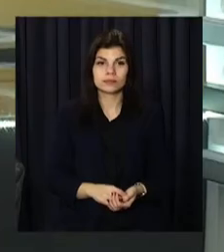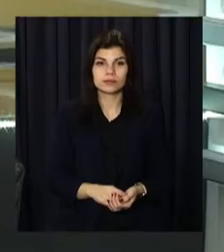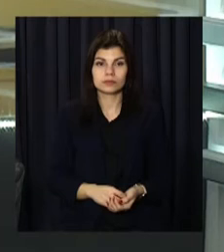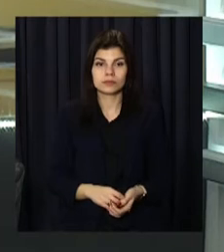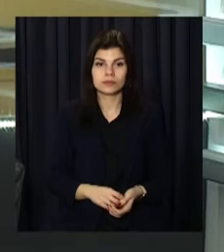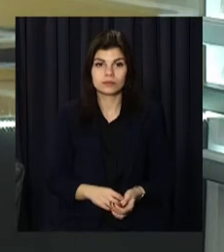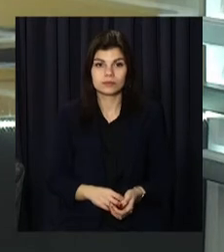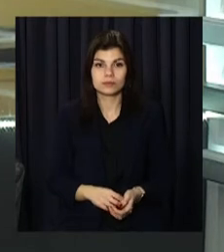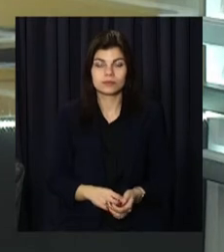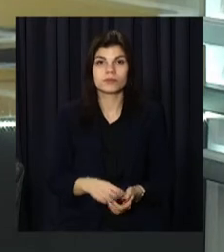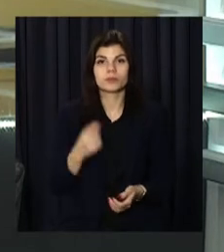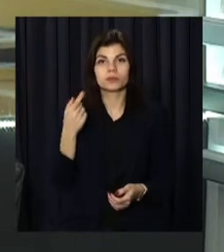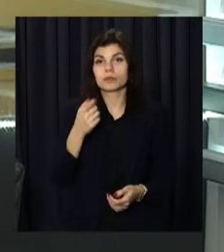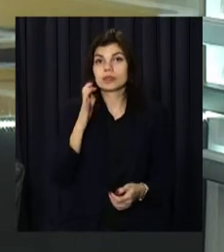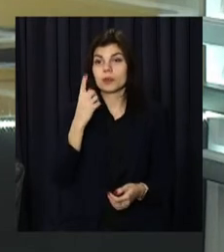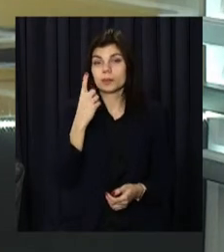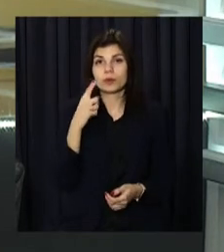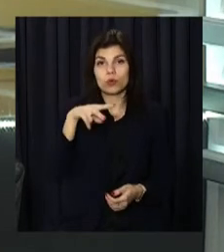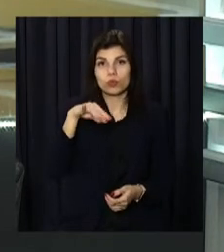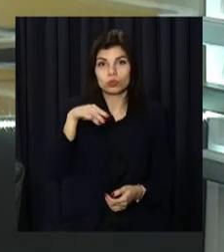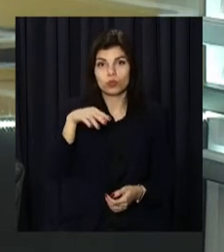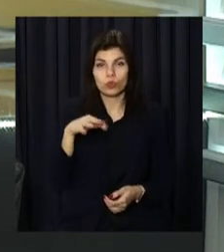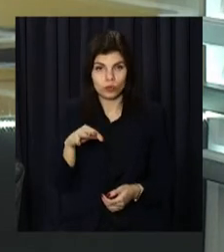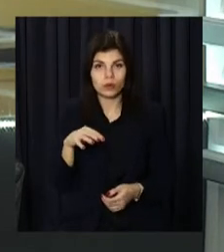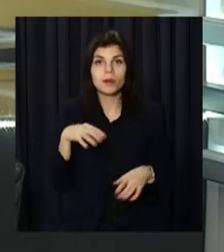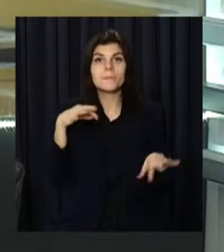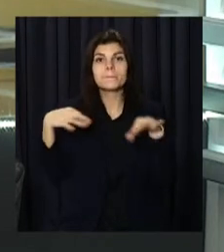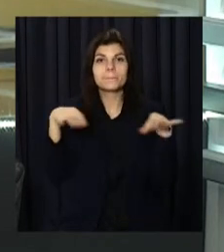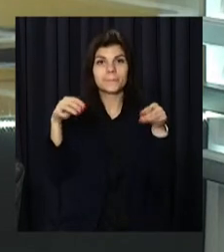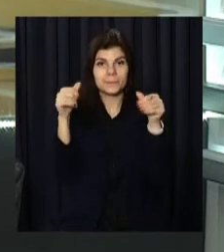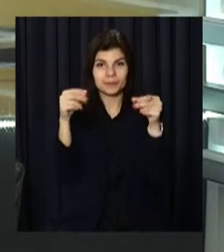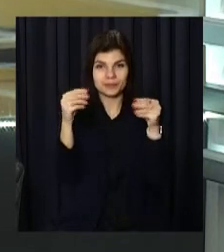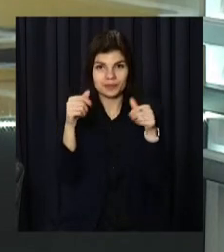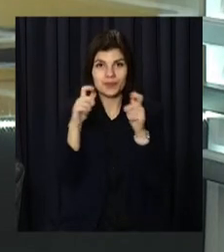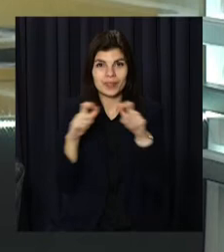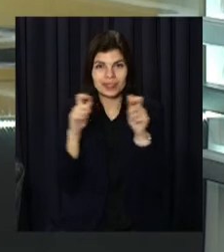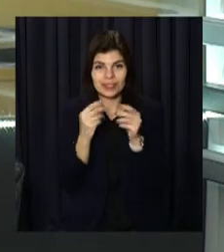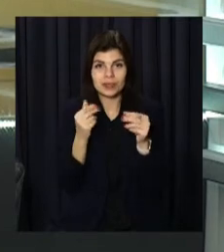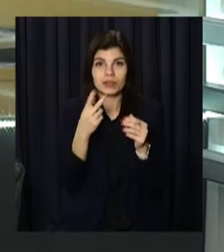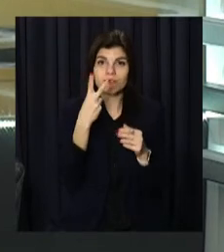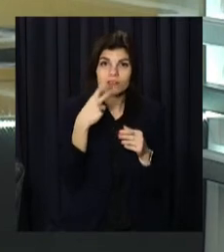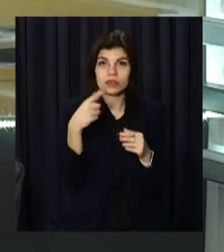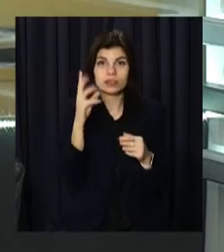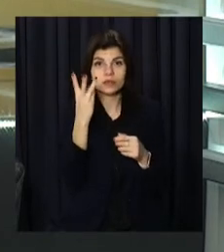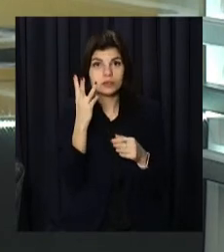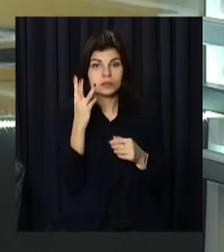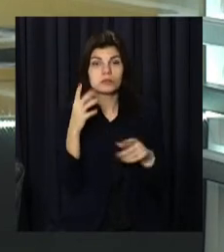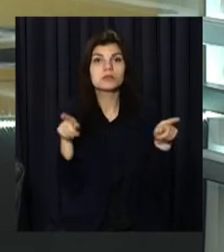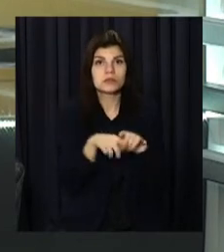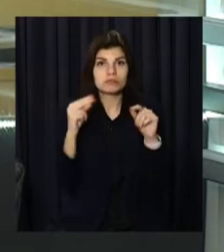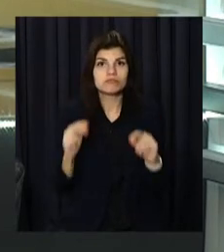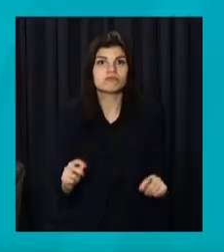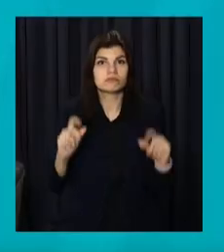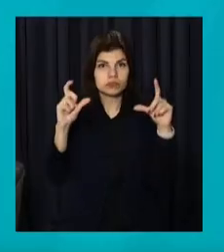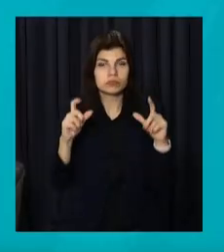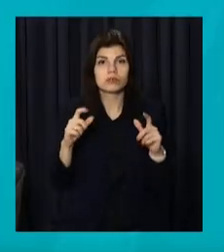Удар по гаманцю. З 1 лютого за пластикові пакети в магазинах доведеться віддати від 2 до 3 гривень. Такі ціни